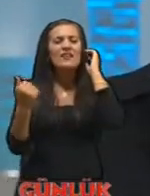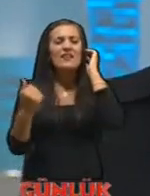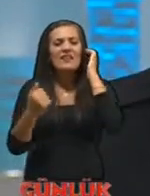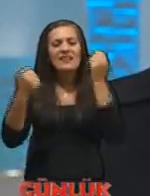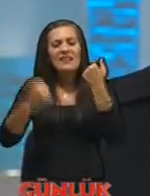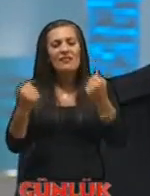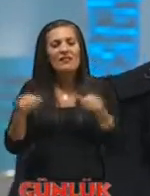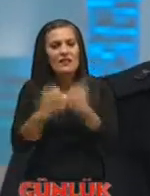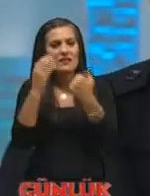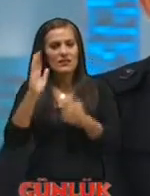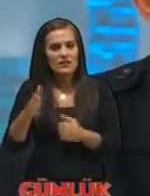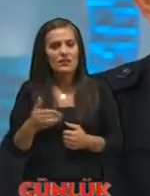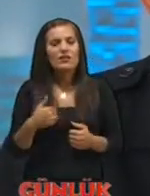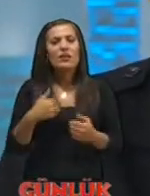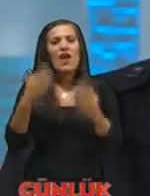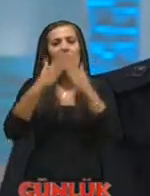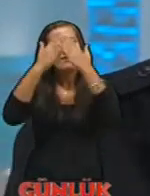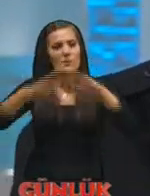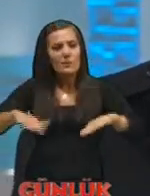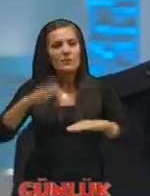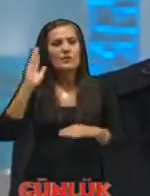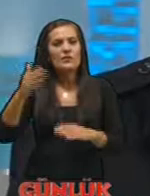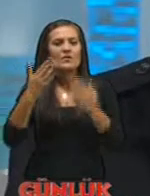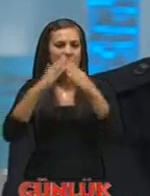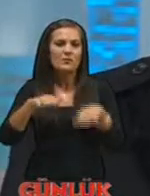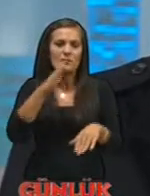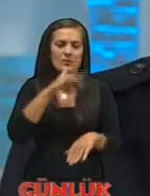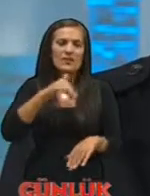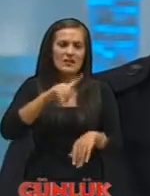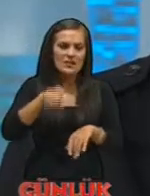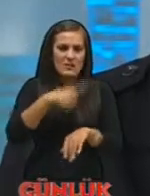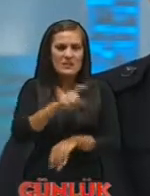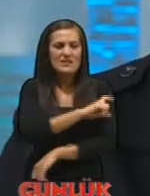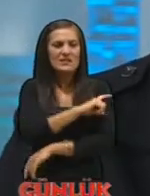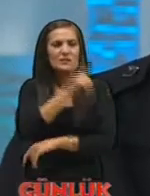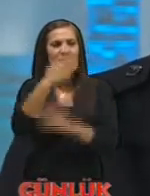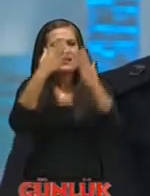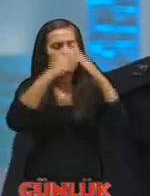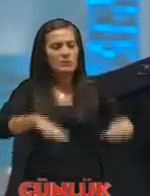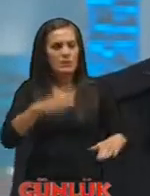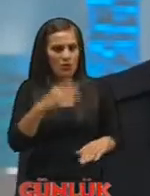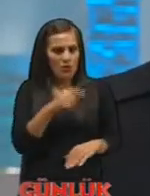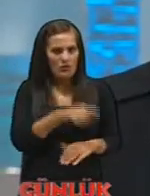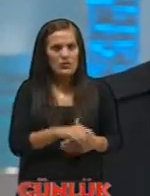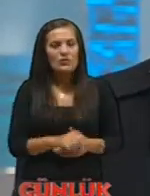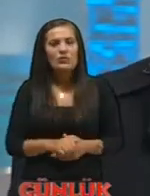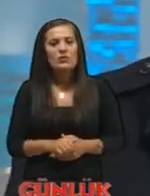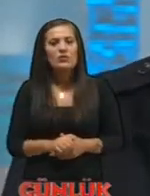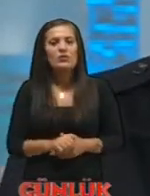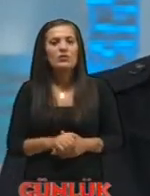kazalarına gidiyoruz göçmelere gidiyoruz göçükler biliyorsunuz yakın zamanda Kızılay'da bir göçük meydana geldi evet